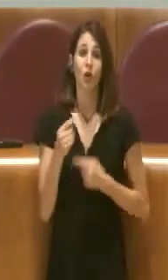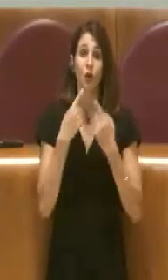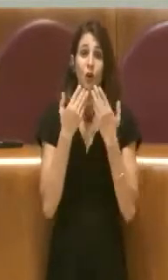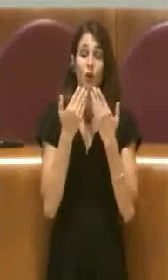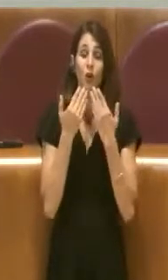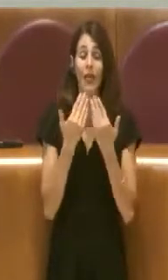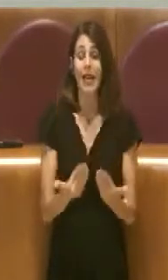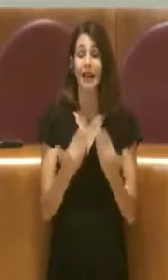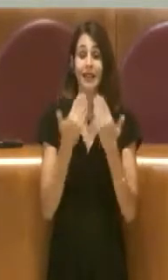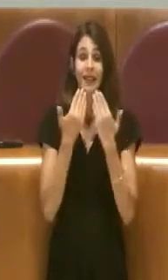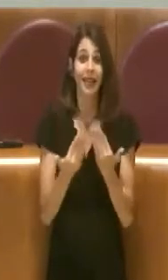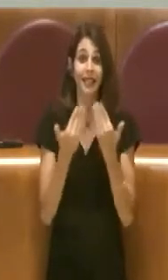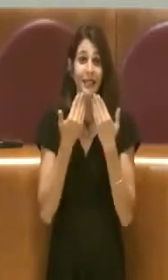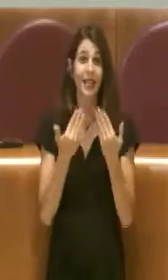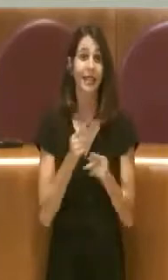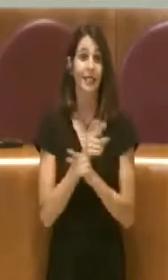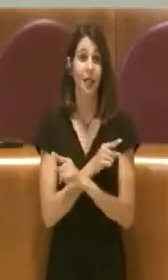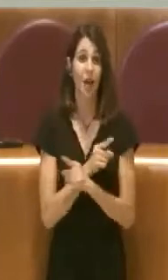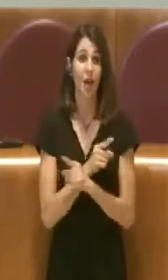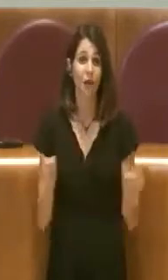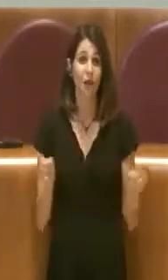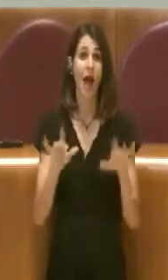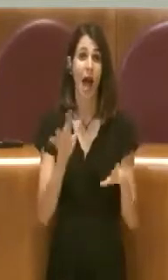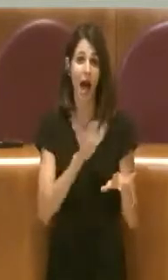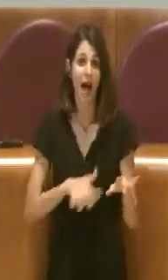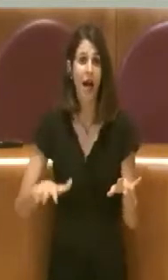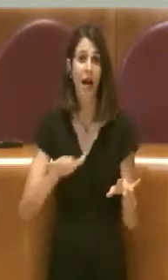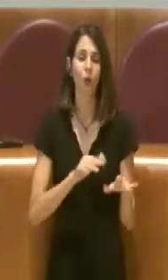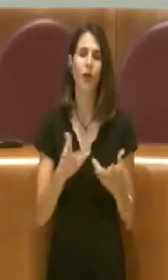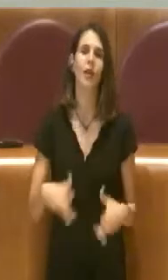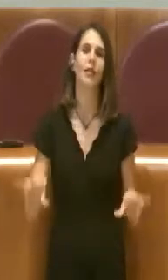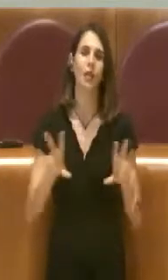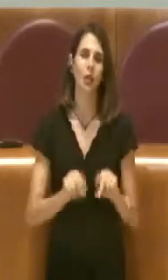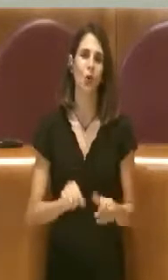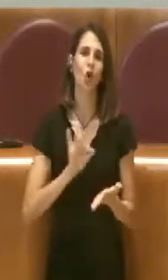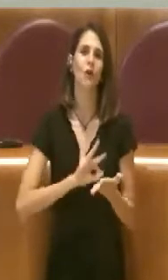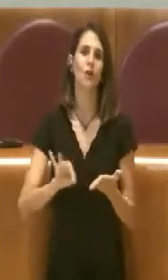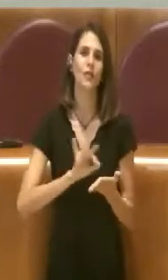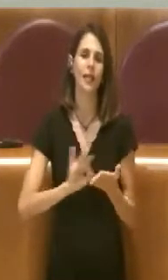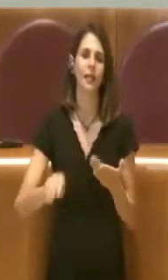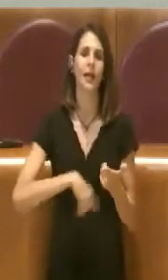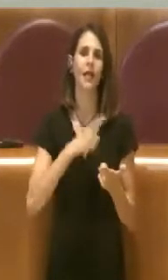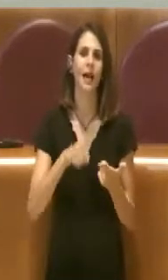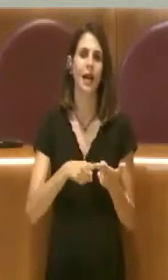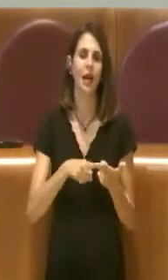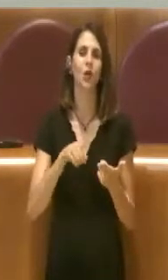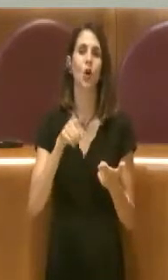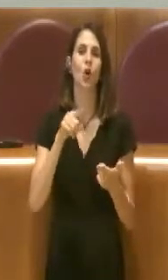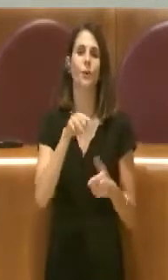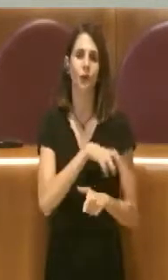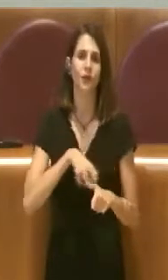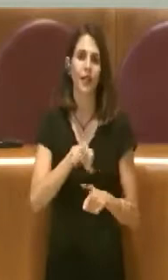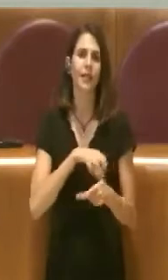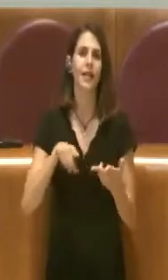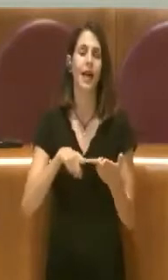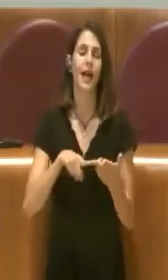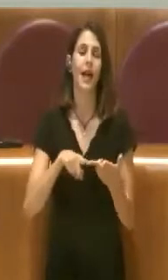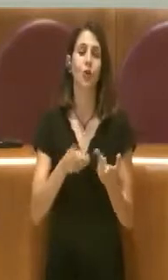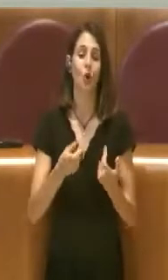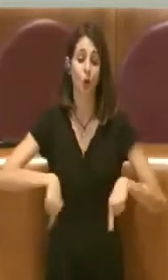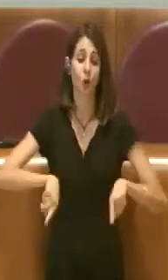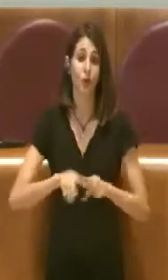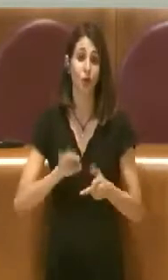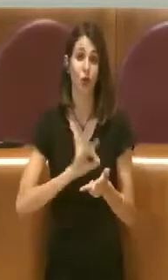l'Aula, ancora una volta il Segretariato, gli Uffici, la Commissione Scuola, ringraziare